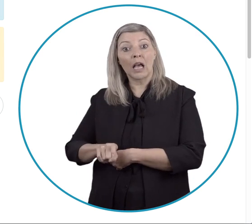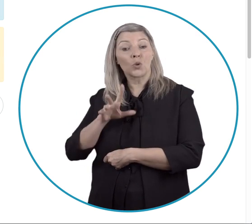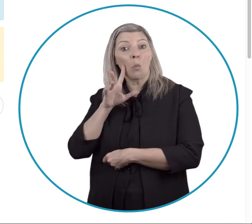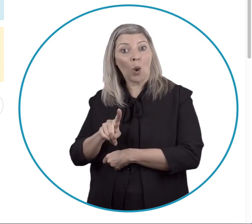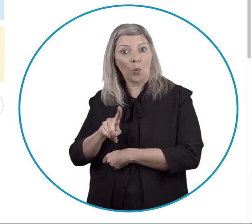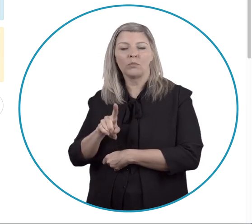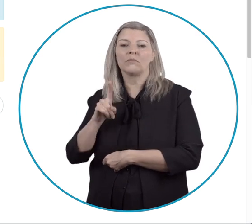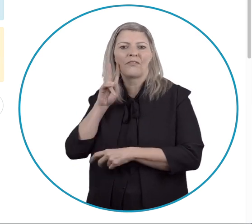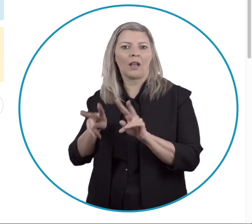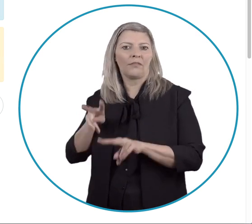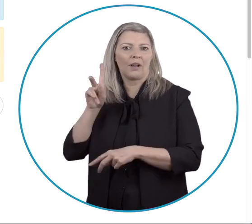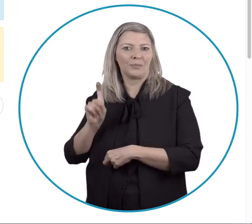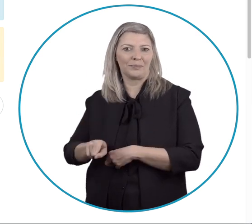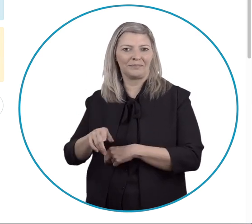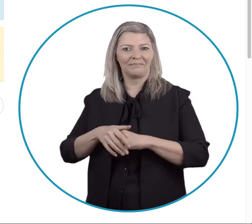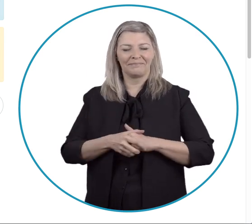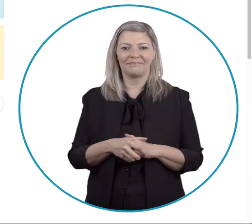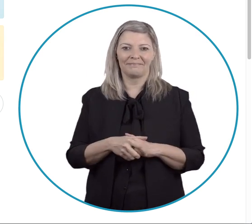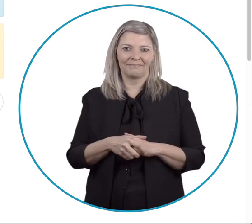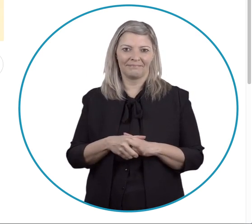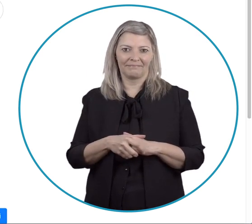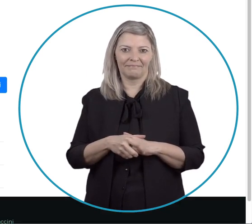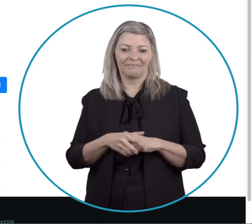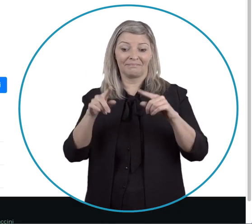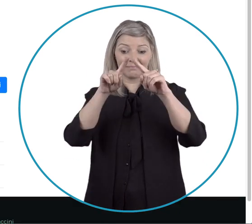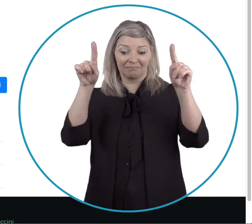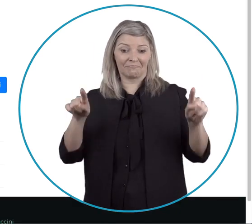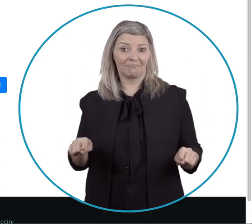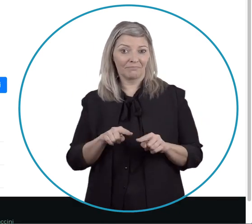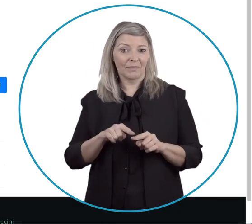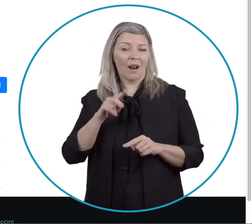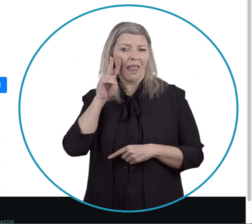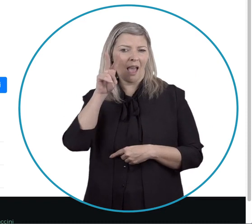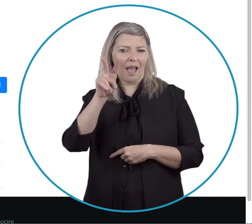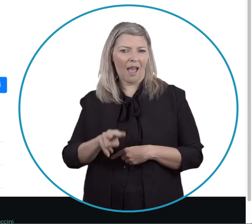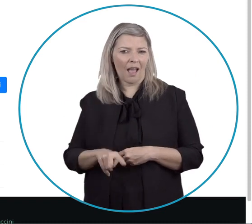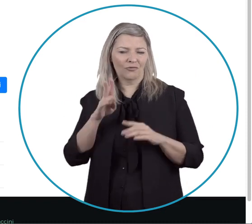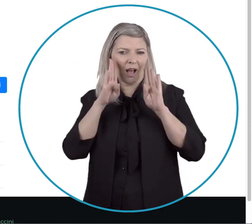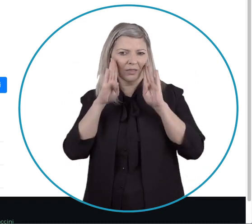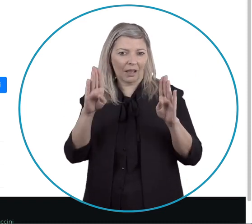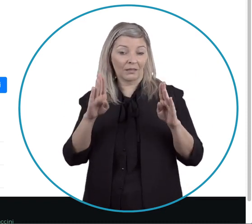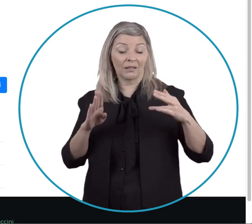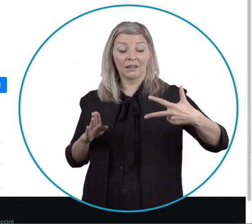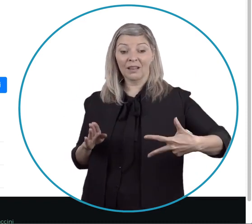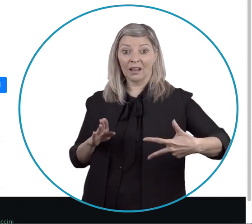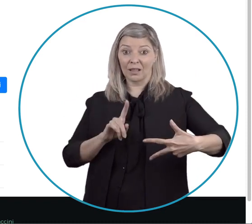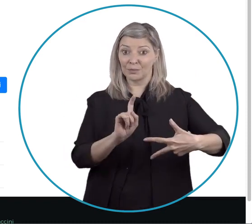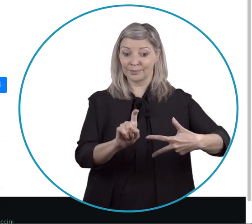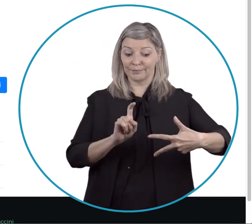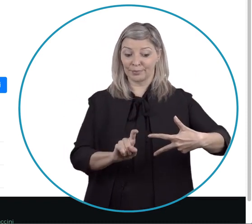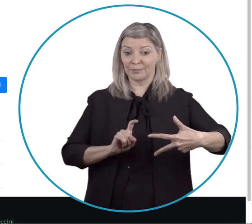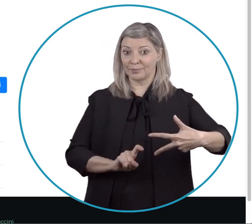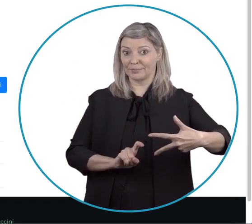indicato e clicca sul tasto blu di Verifica Leggi attentamente quanto riportato sotto e clicca sui